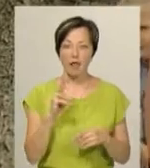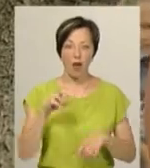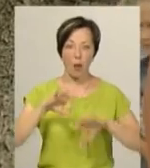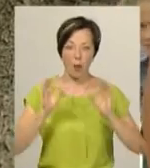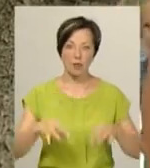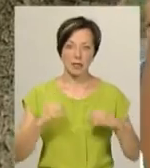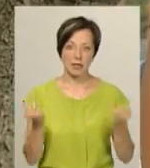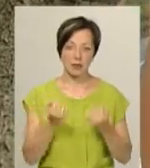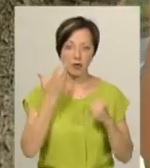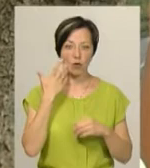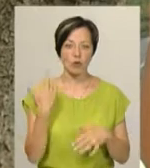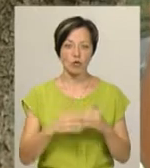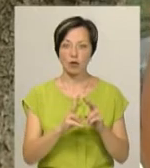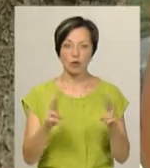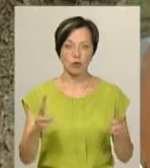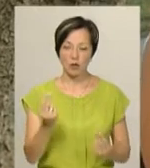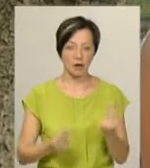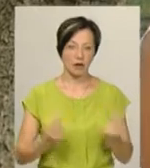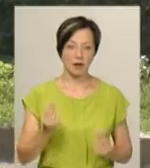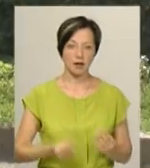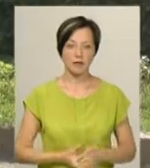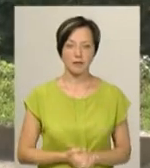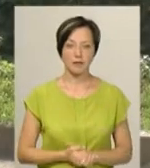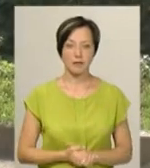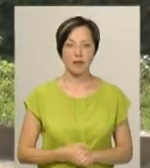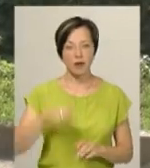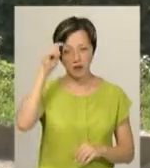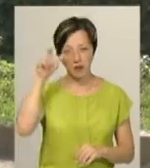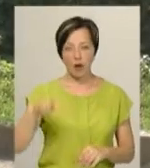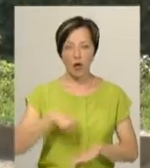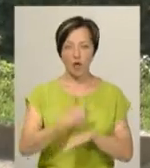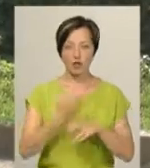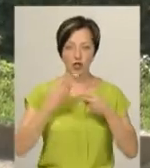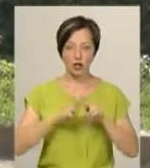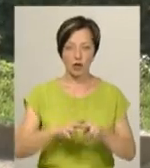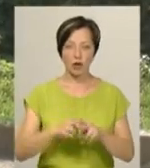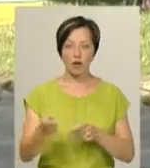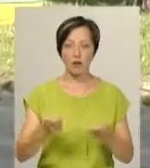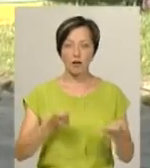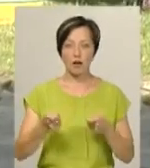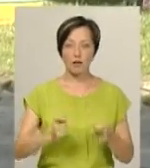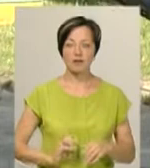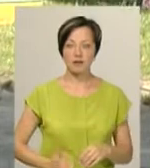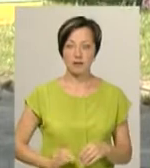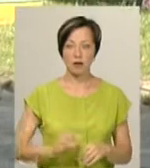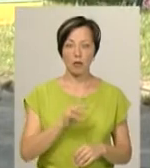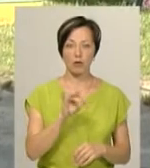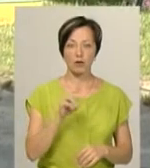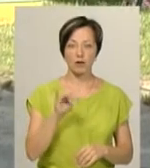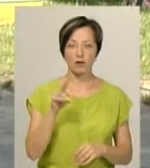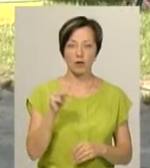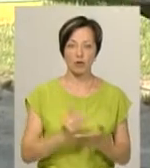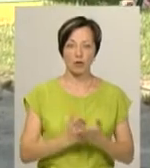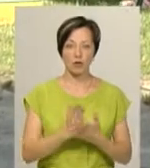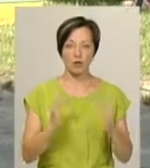осінню, на зиму, коли вже ніхто на ньому не грається». Сергій Кучер, головний інженер, управляючий муніципальної компанії «Прускурівська», яка